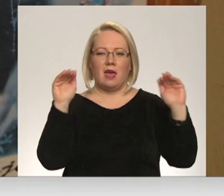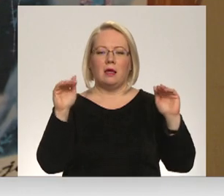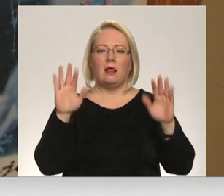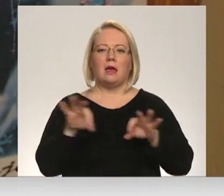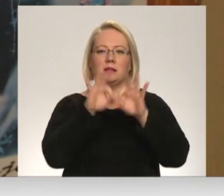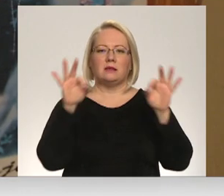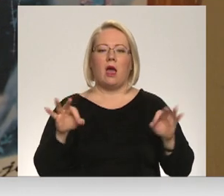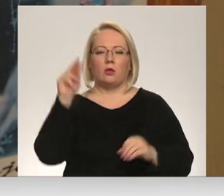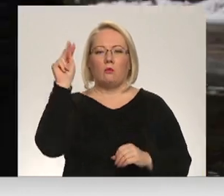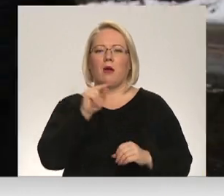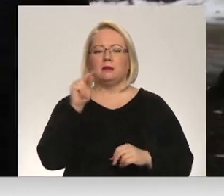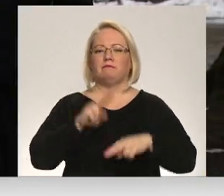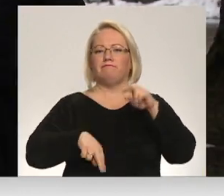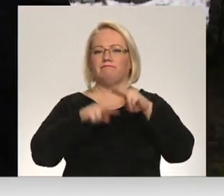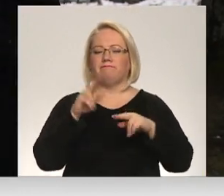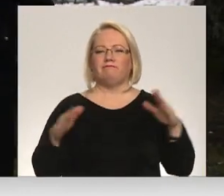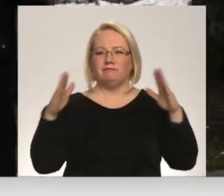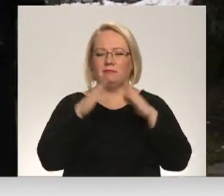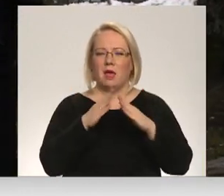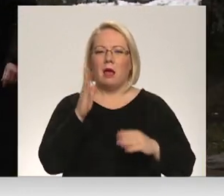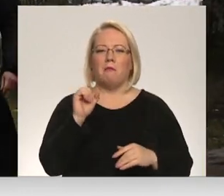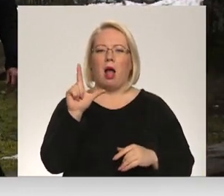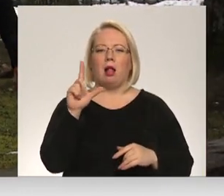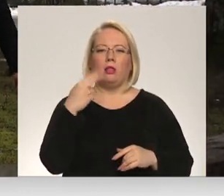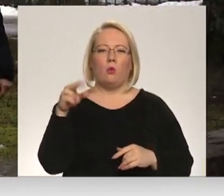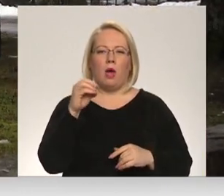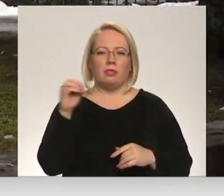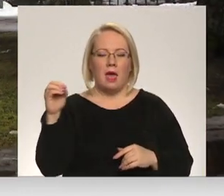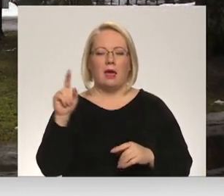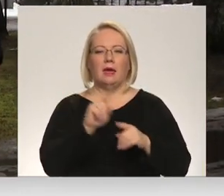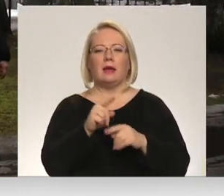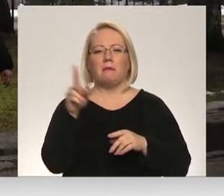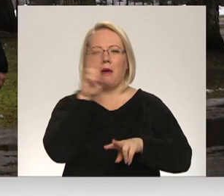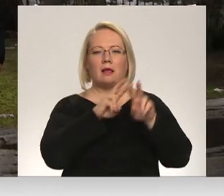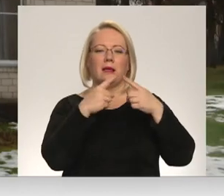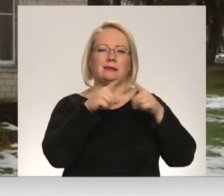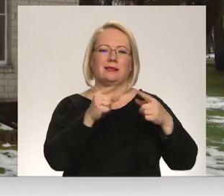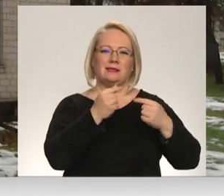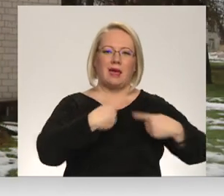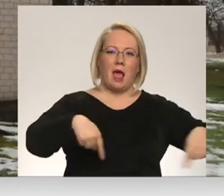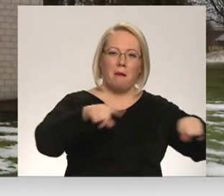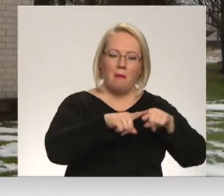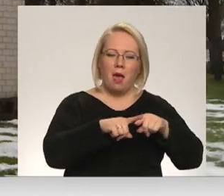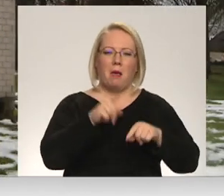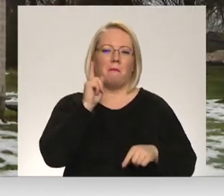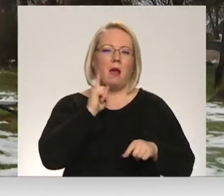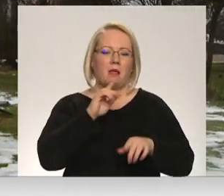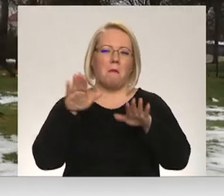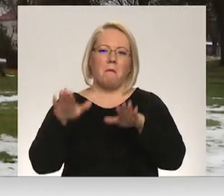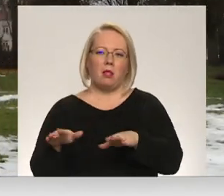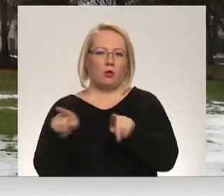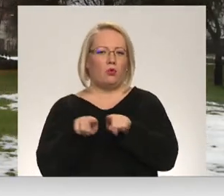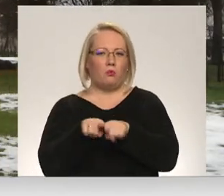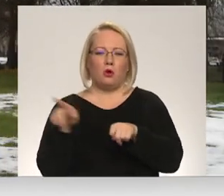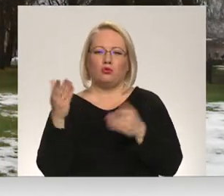celtniecību Baldonē. Lai arī izskatīts iespējas par citu zemes gabalu, pagaidām palikuši pie tā pašos, kur atrodas